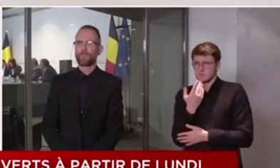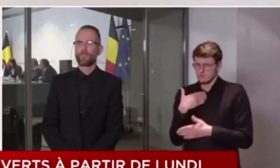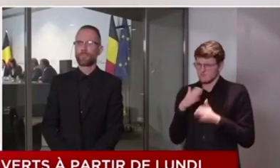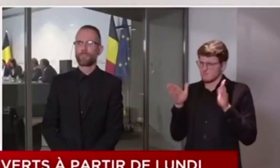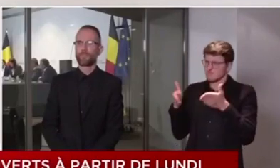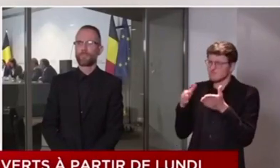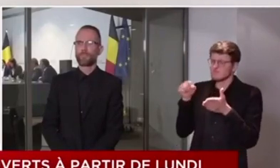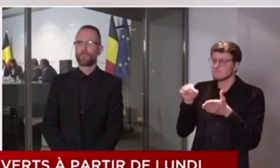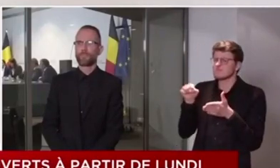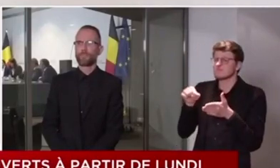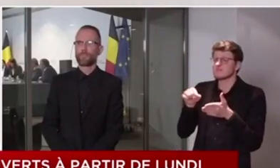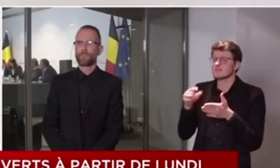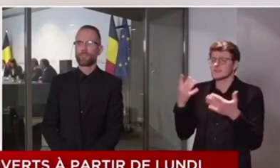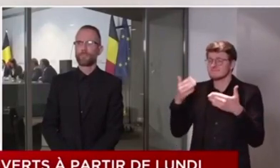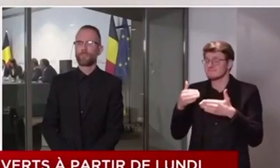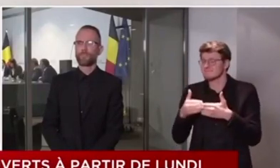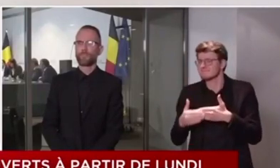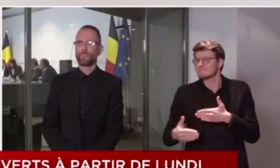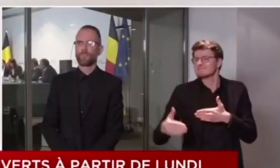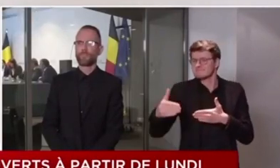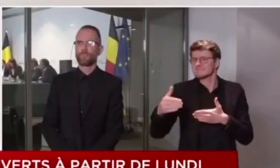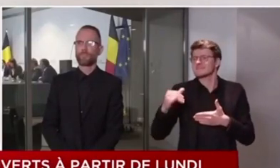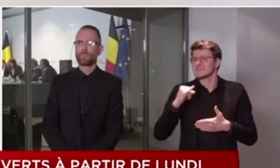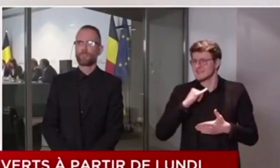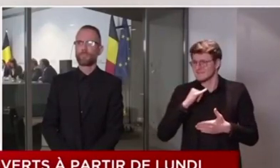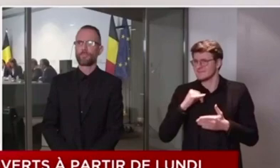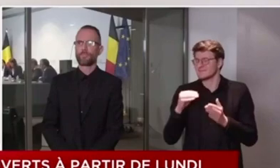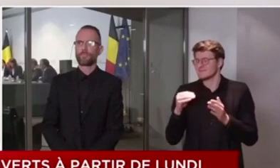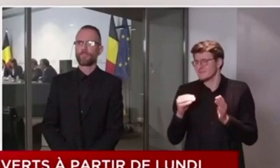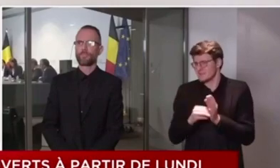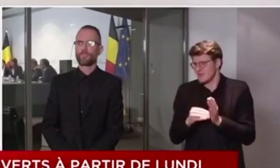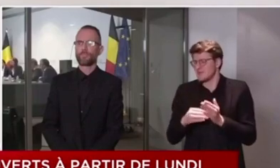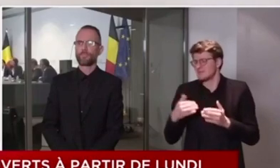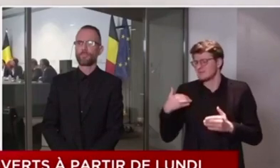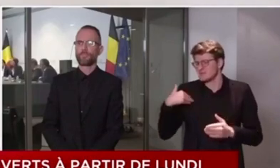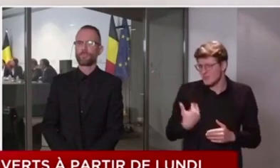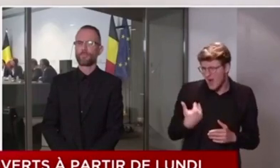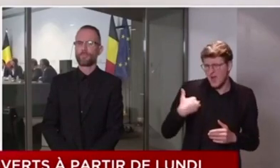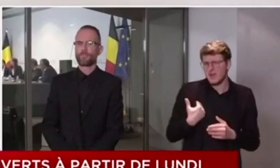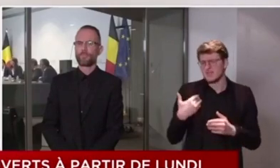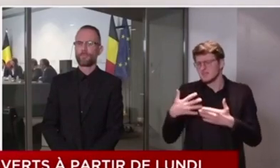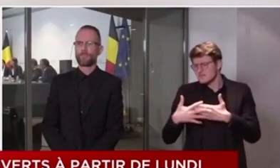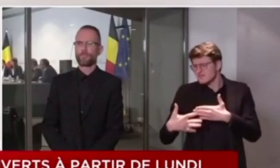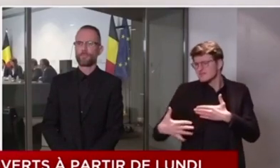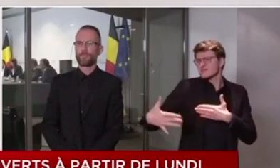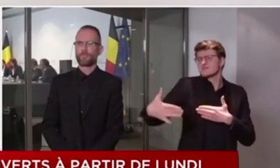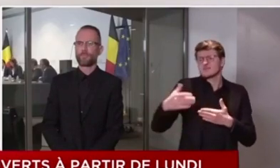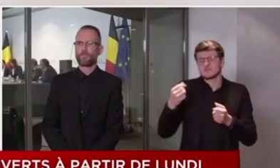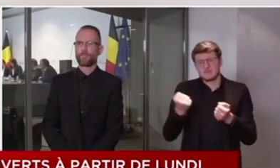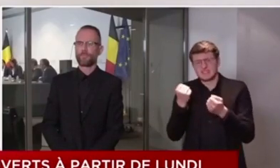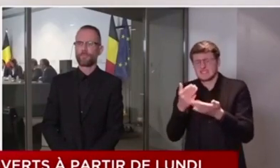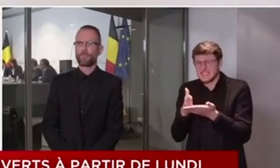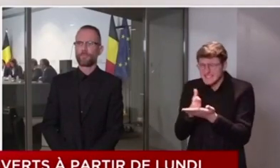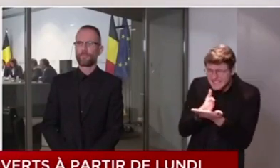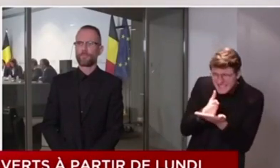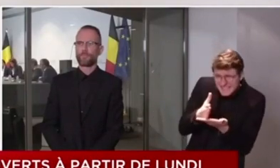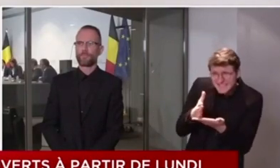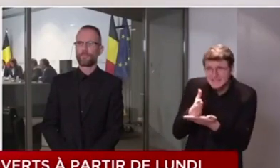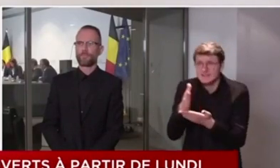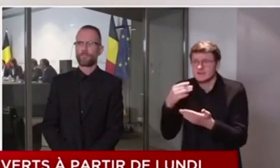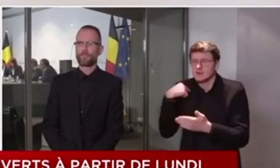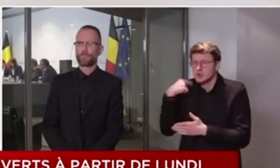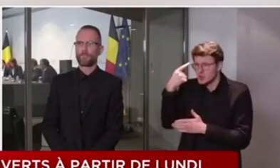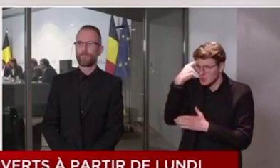Il est vrai que nous ne sommes pas encore arrivés au bout du tunnel, mais je sais que nous y arriverons et